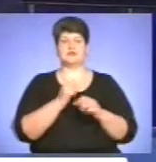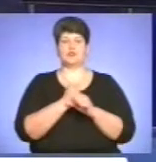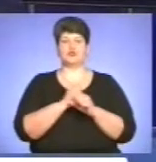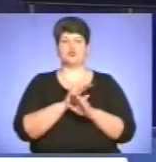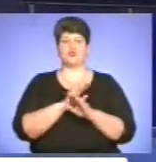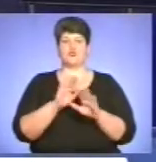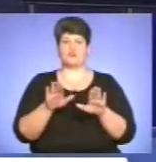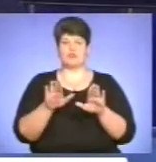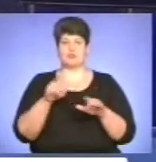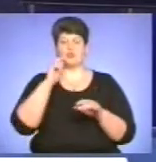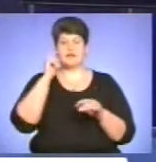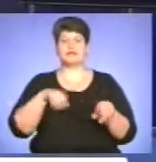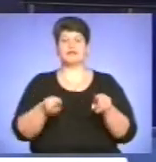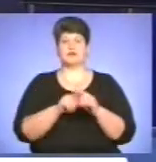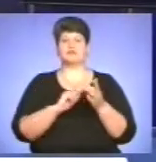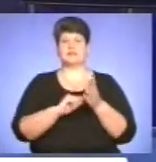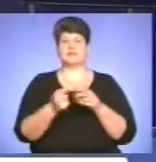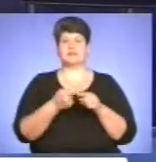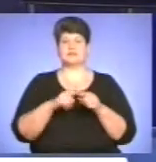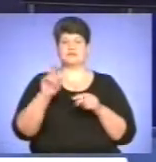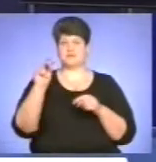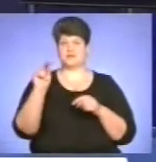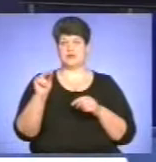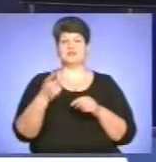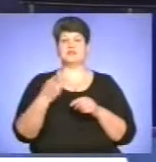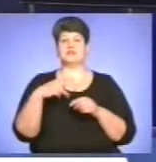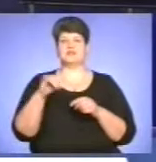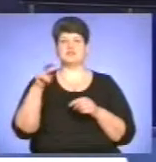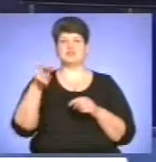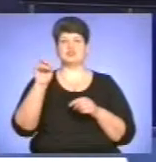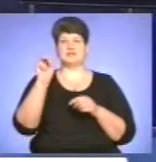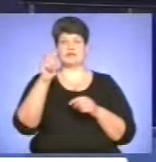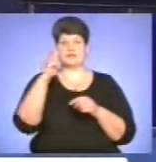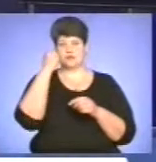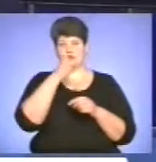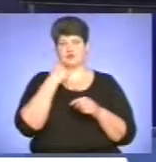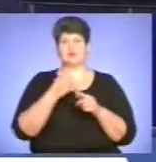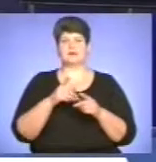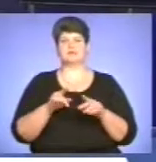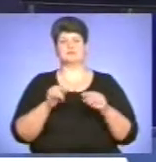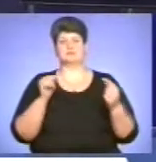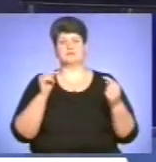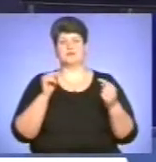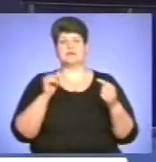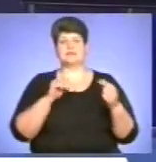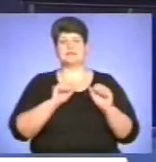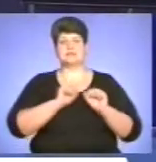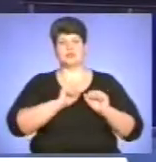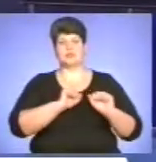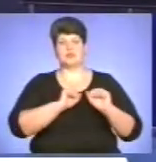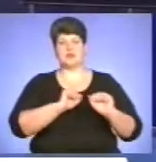Україна також відзначає цю дату. Девіз у 2013 році – запобігання професійним захворюванням.